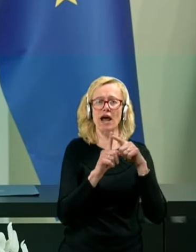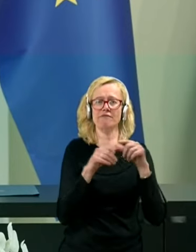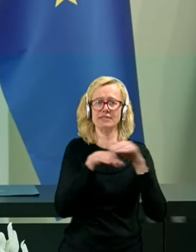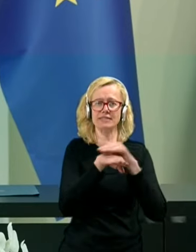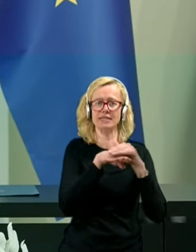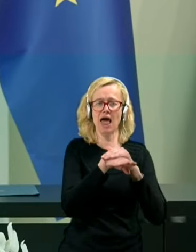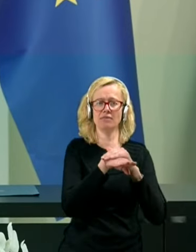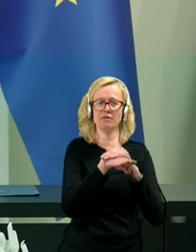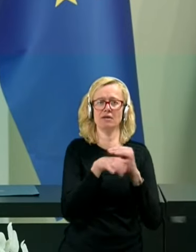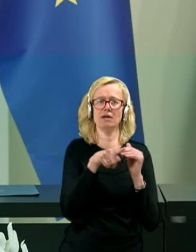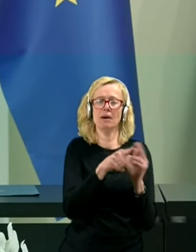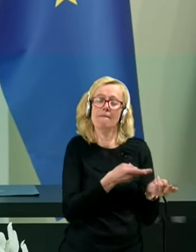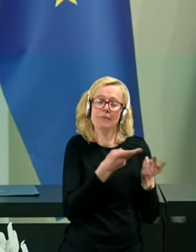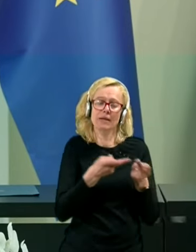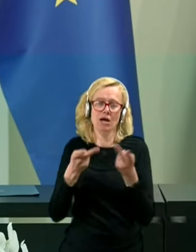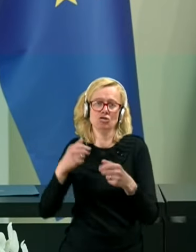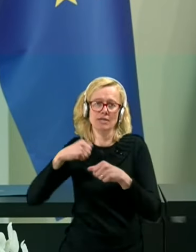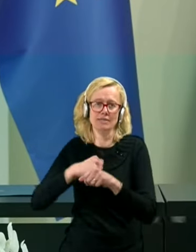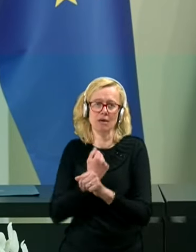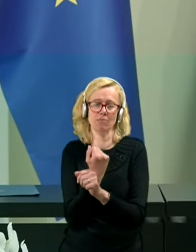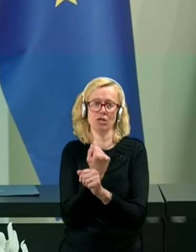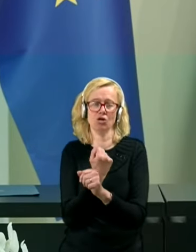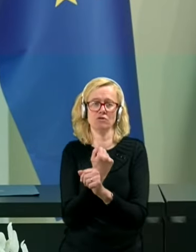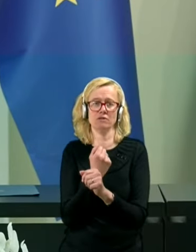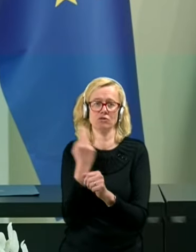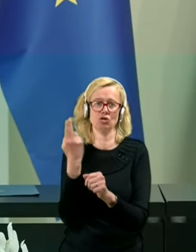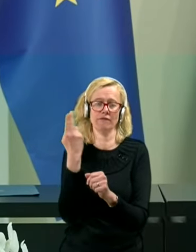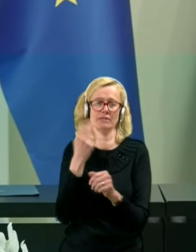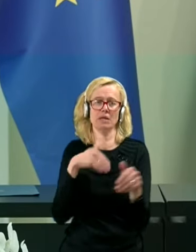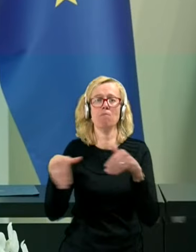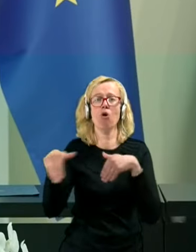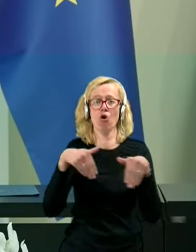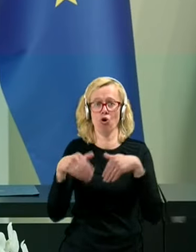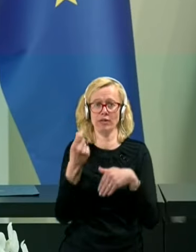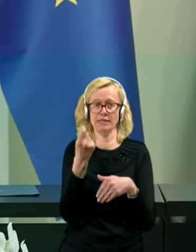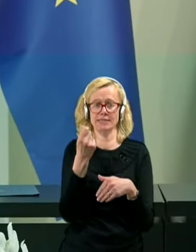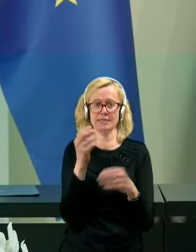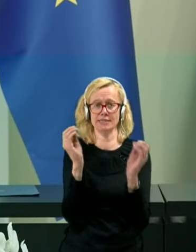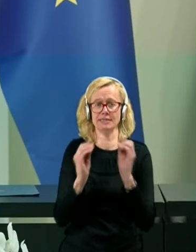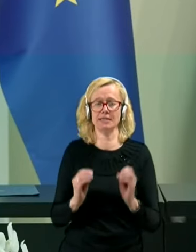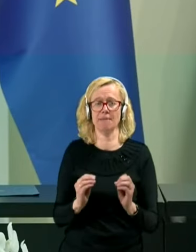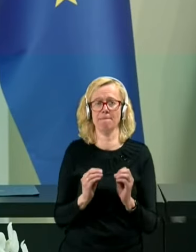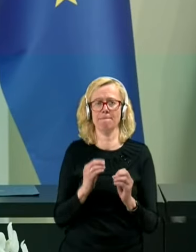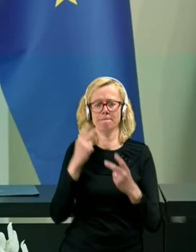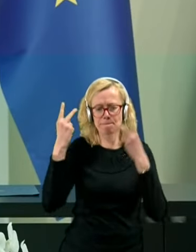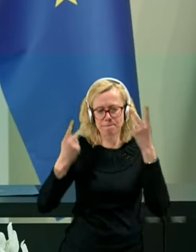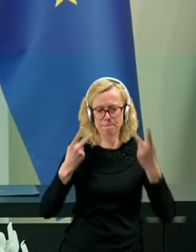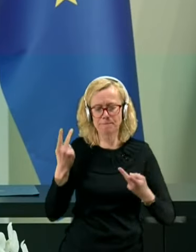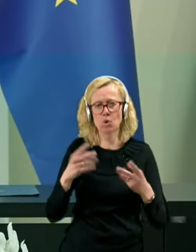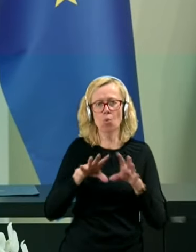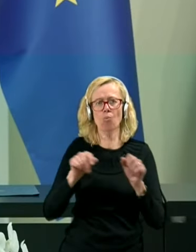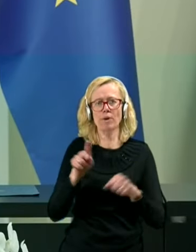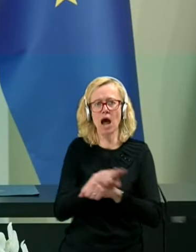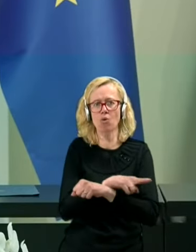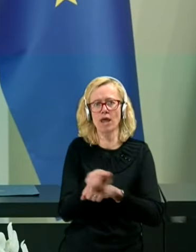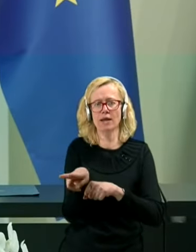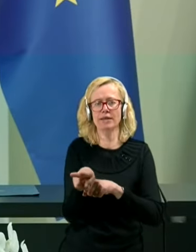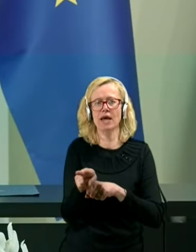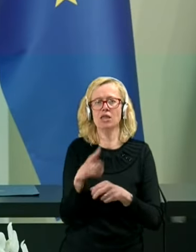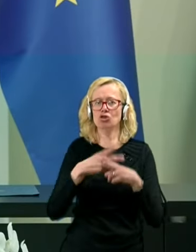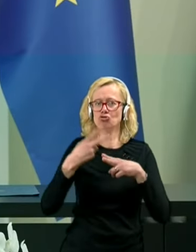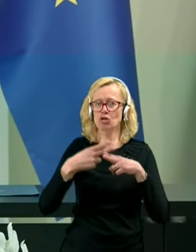stabilnost v slovenski pokojninski sistem, pregledno upravljanje državnega premoženja